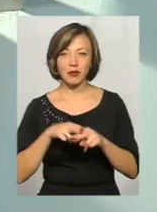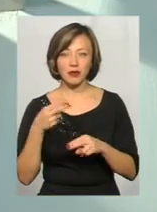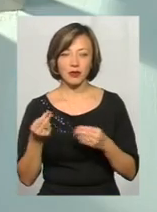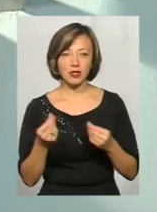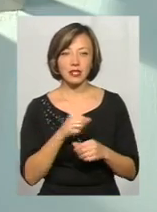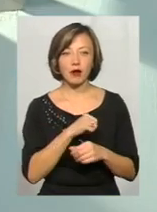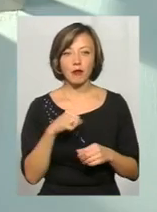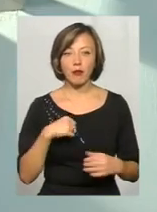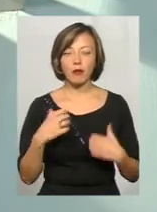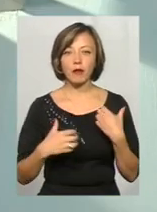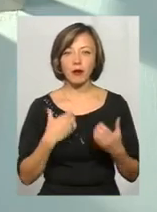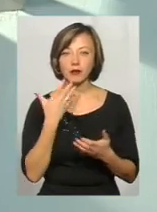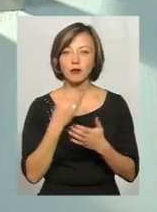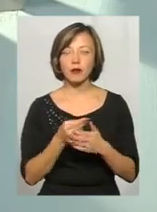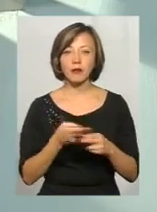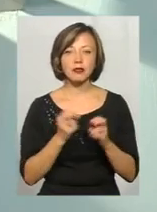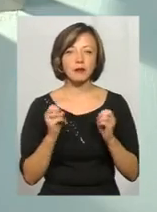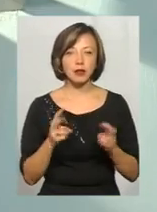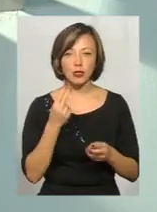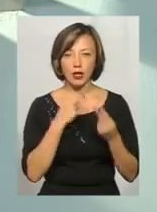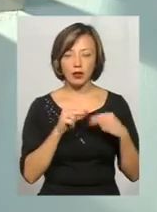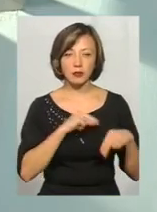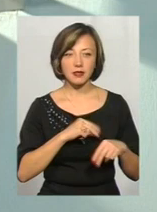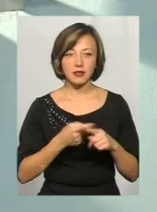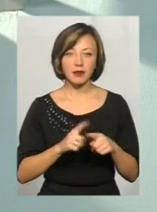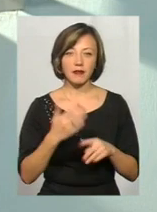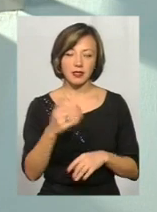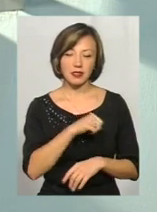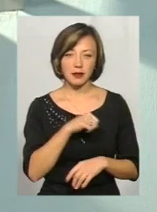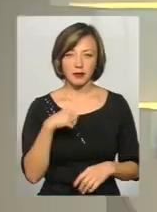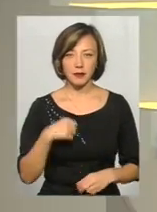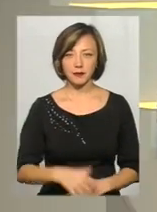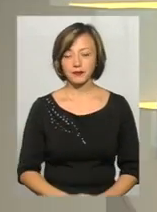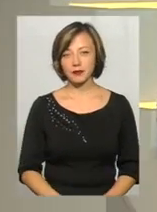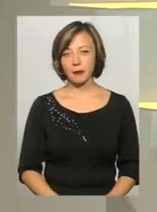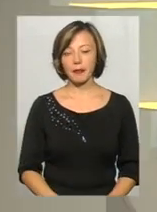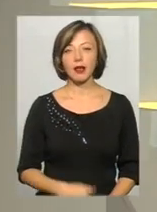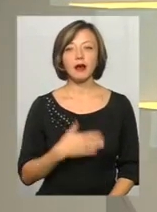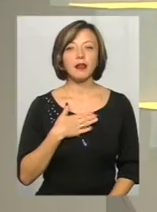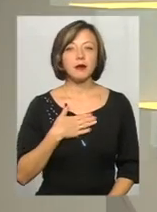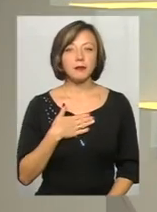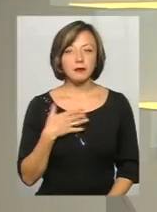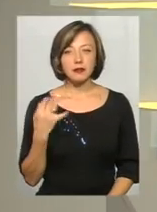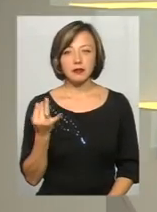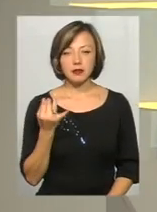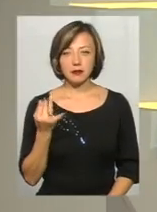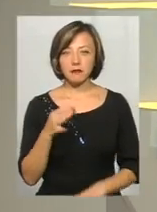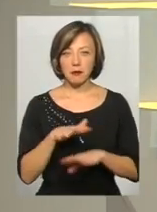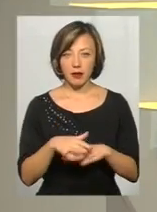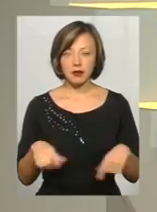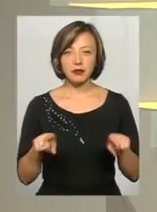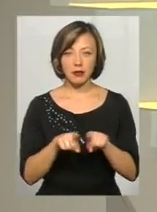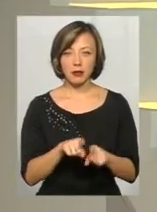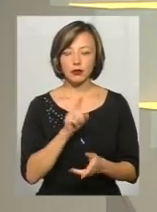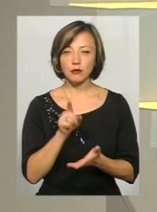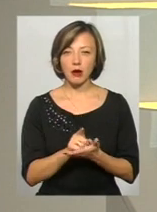самому перейматися своєю безпекою. Найкращий працівник безпеки – це ви самі. Але все ж таки мені цікаво, банк також має